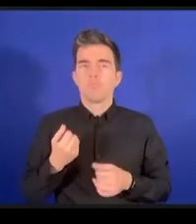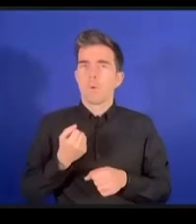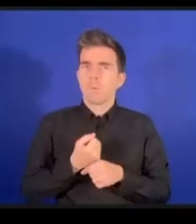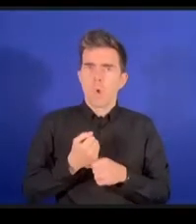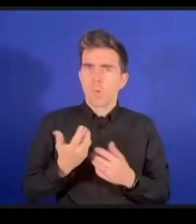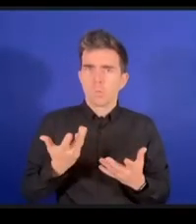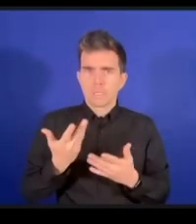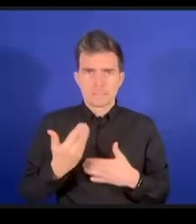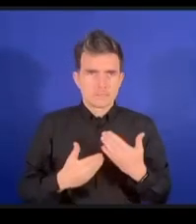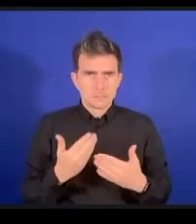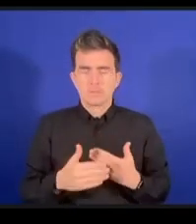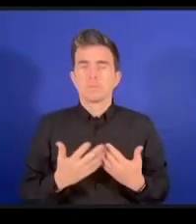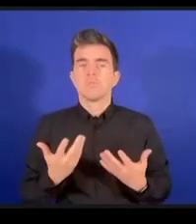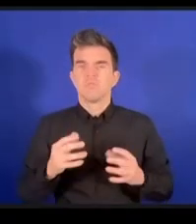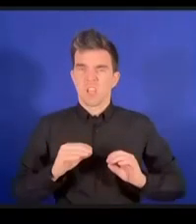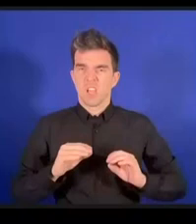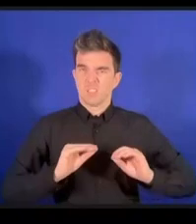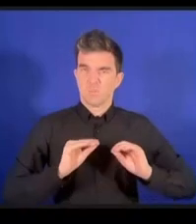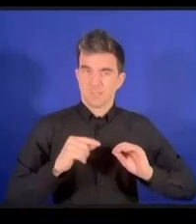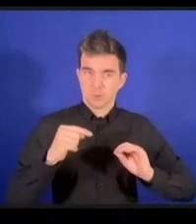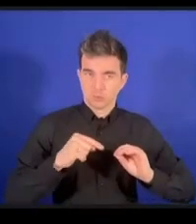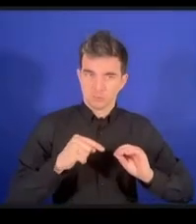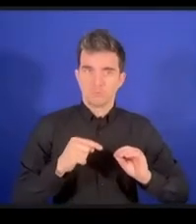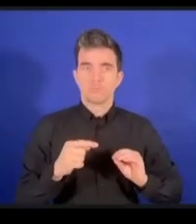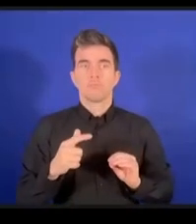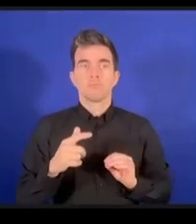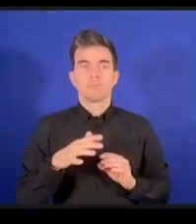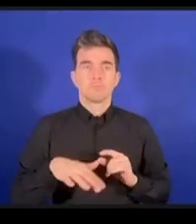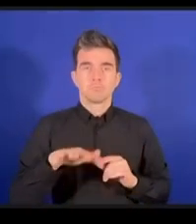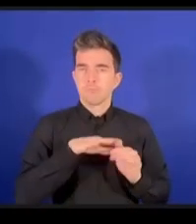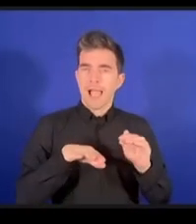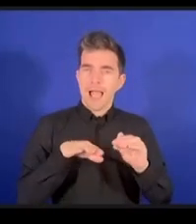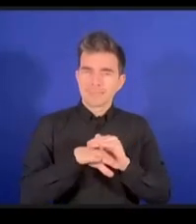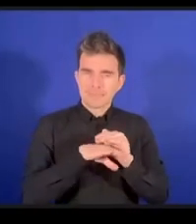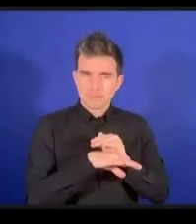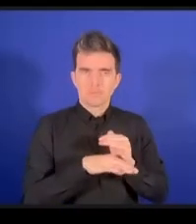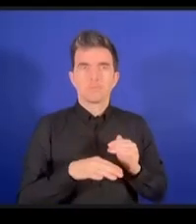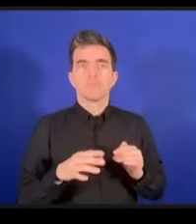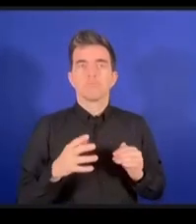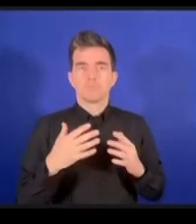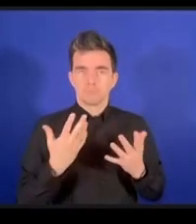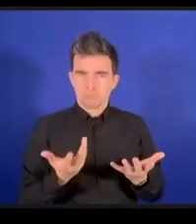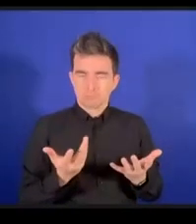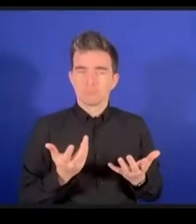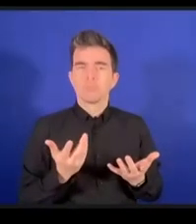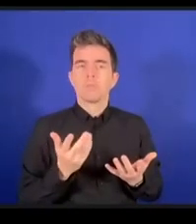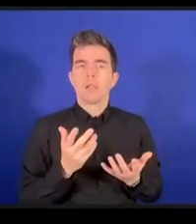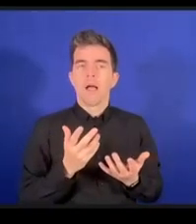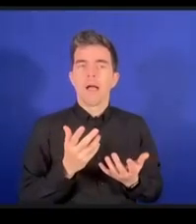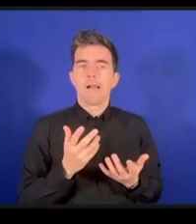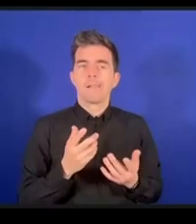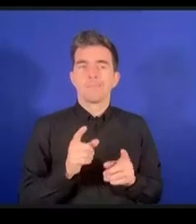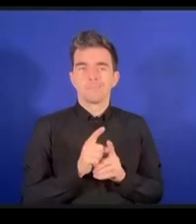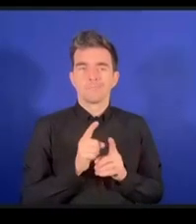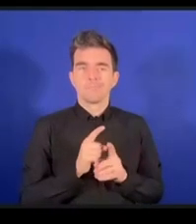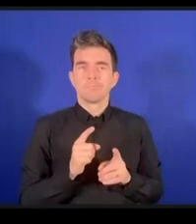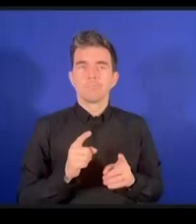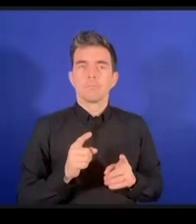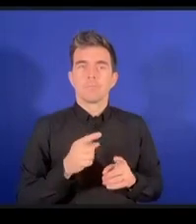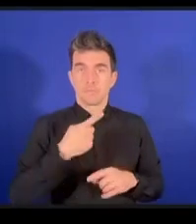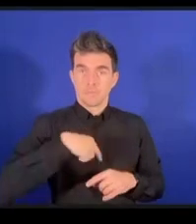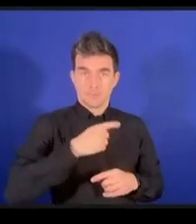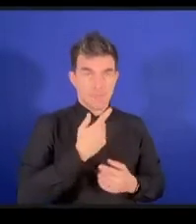スというのはちょっと切断されているというかガバナンスとかプライバシーとか